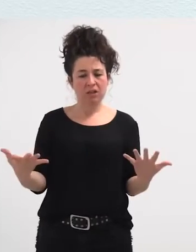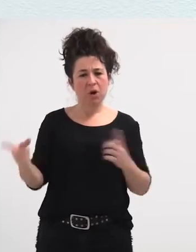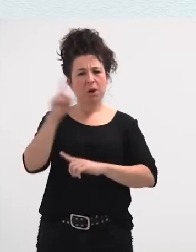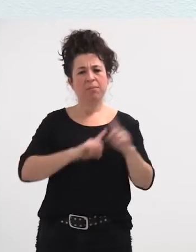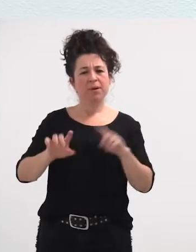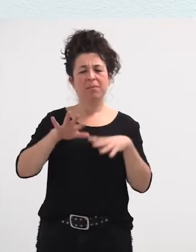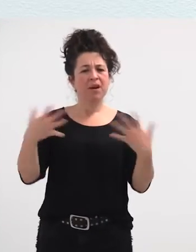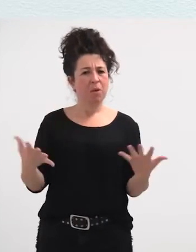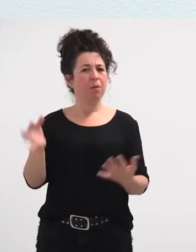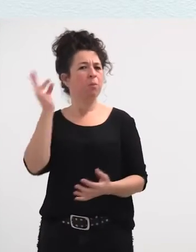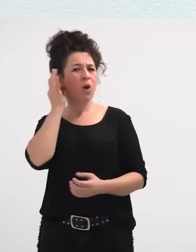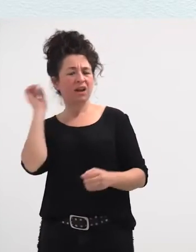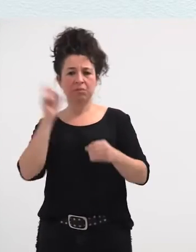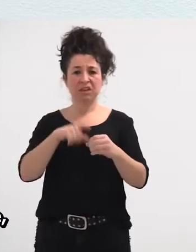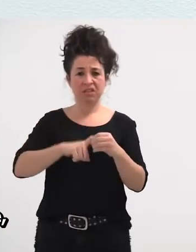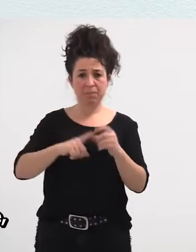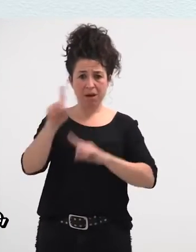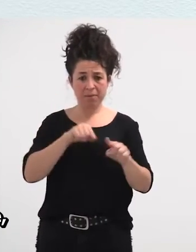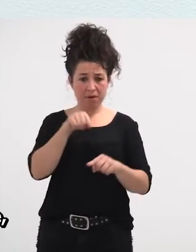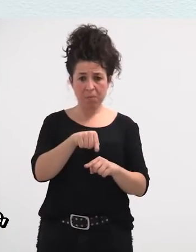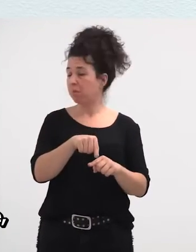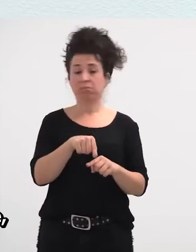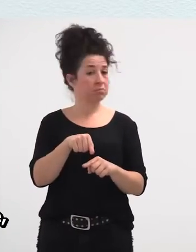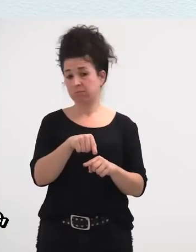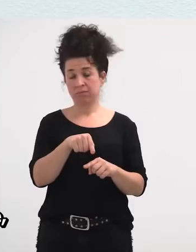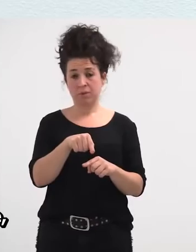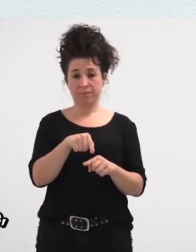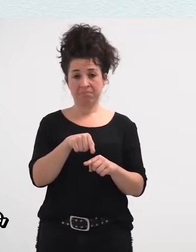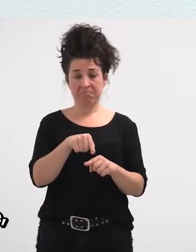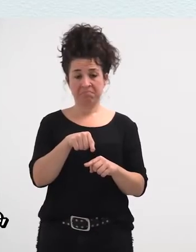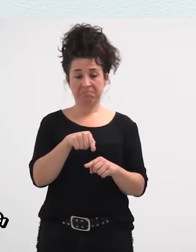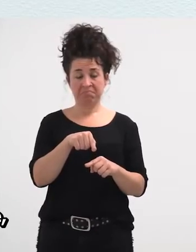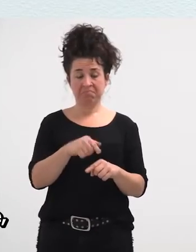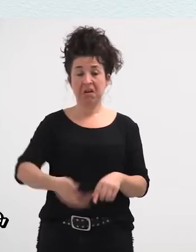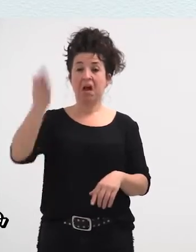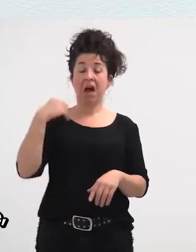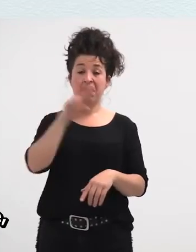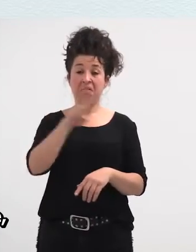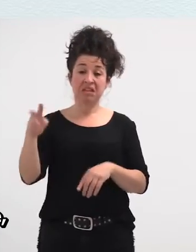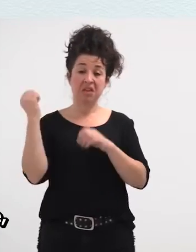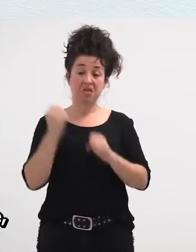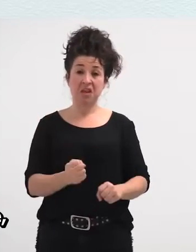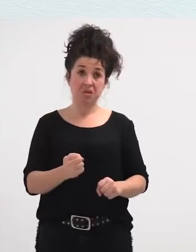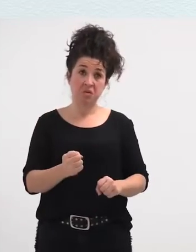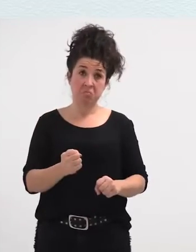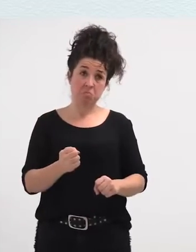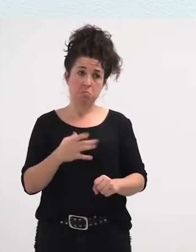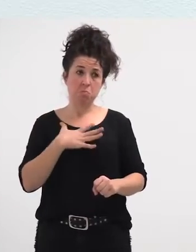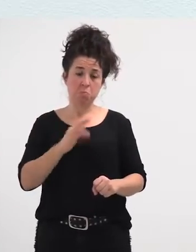parte hartzea. Osa, hori duela, bueno, duela hogat abi urte ere, egualetzen izango,